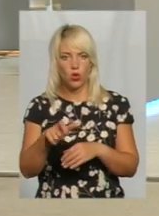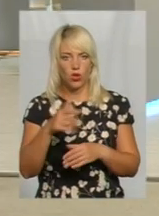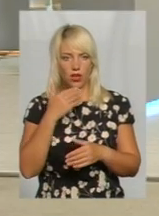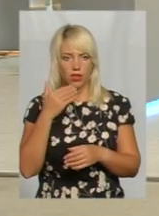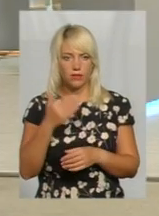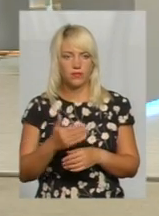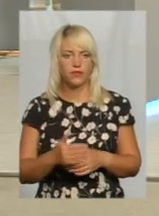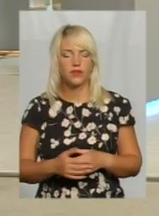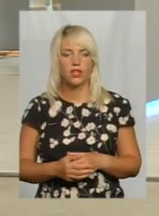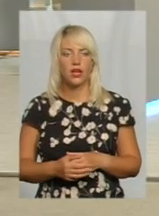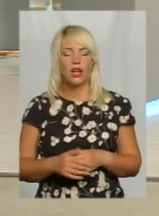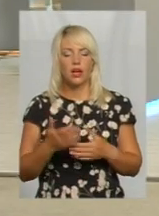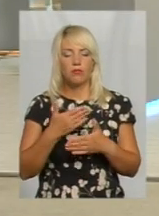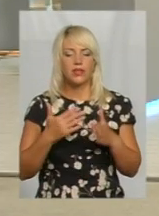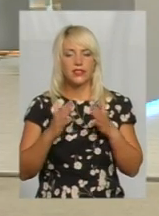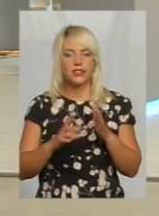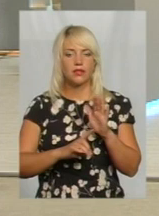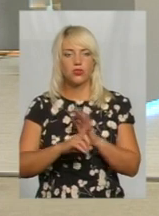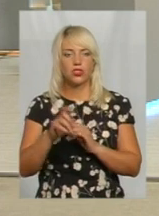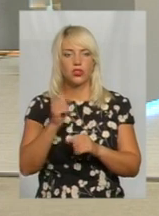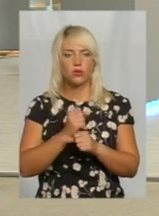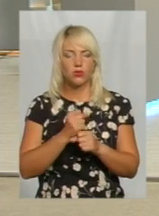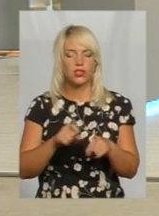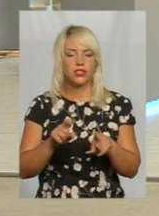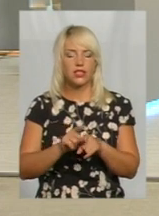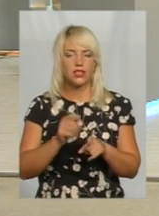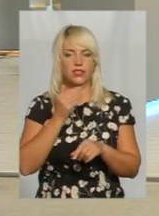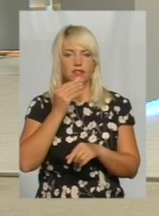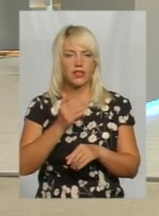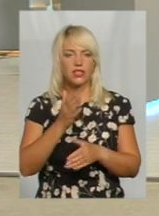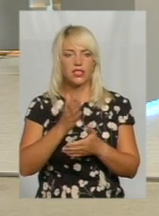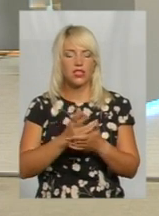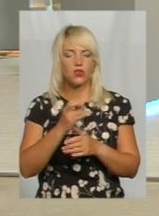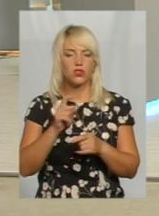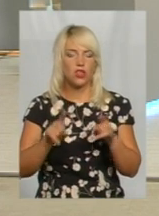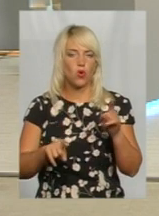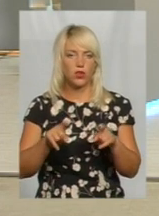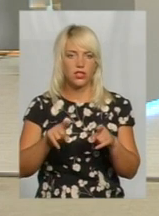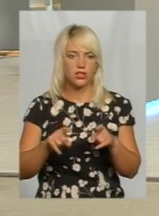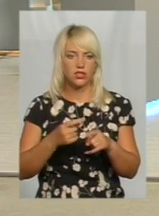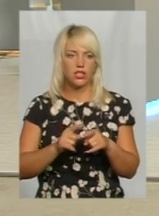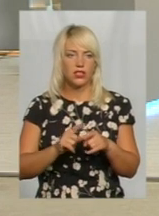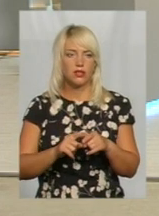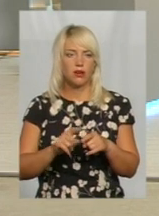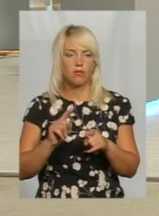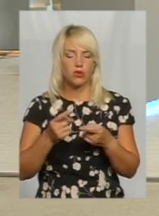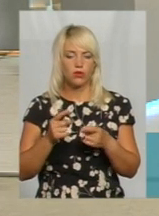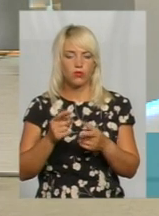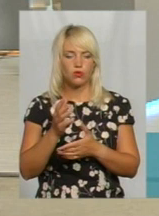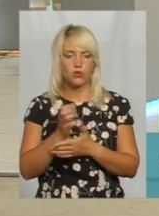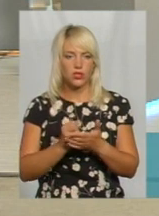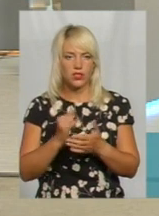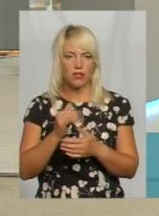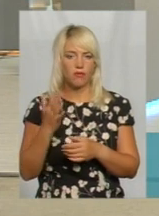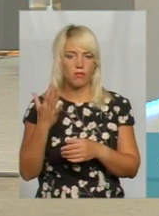Ви знаєте, кажу, ми тільки розпочали роботу, таких звернень є, але це одинечні. Тобто потенціал в п'ять разів